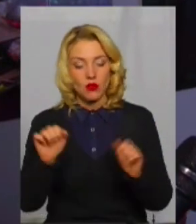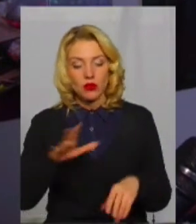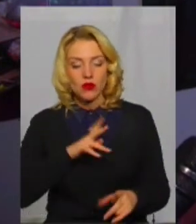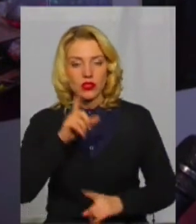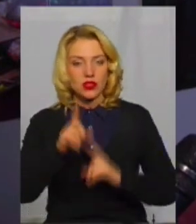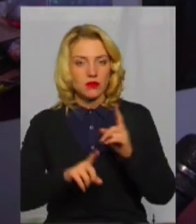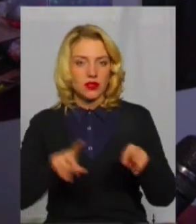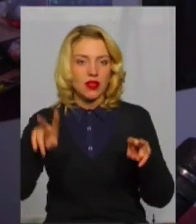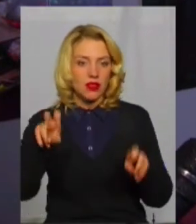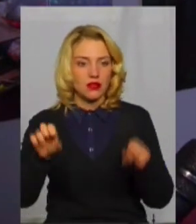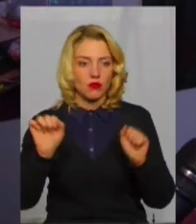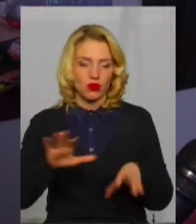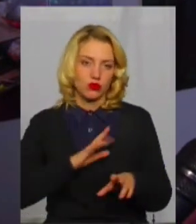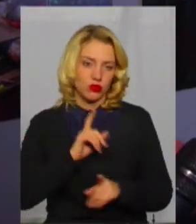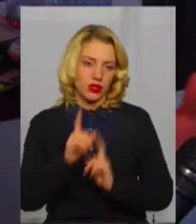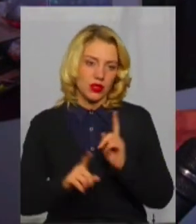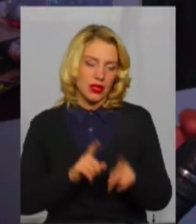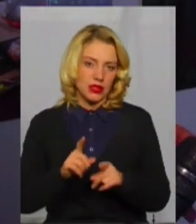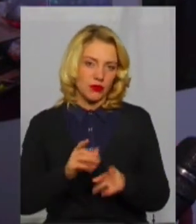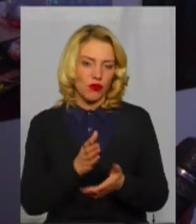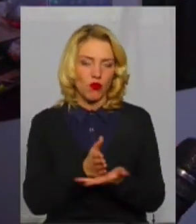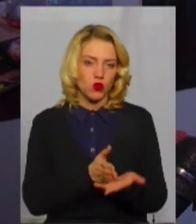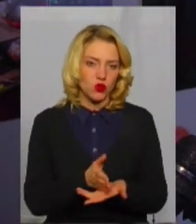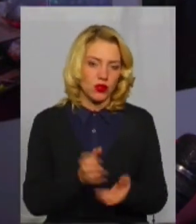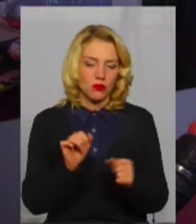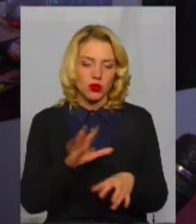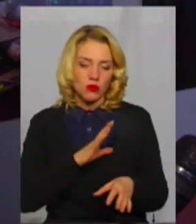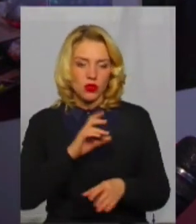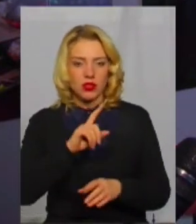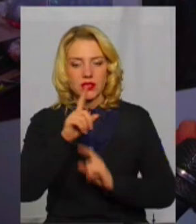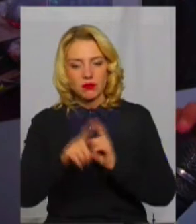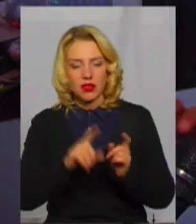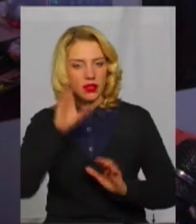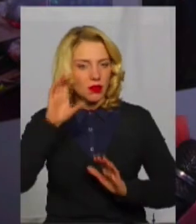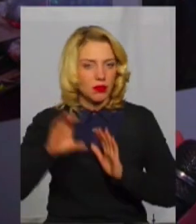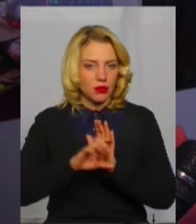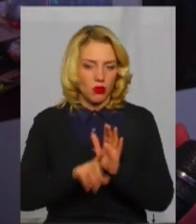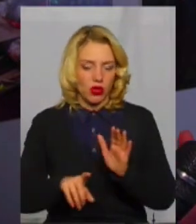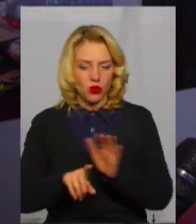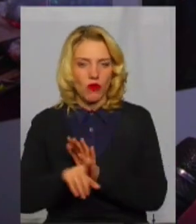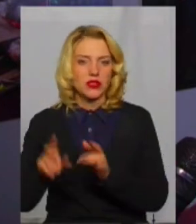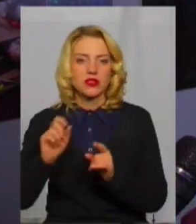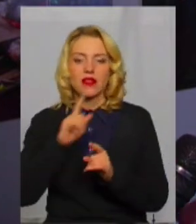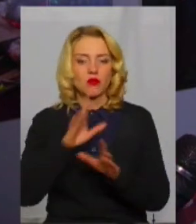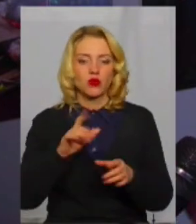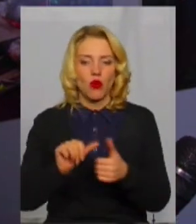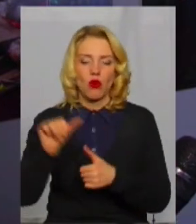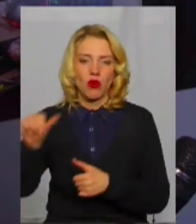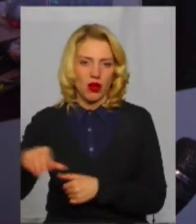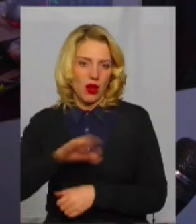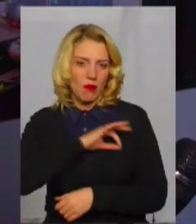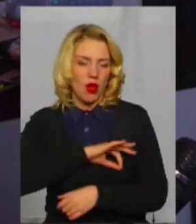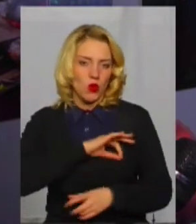може змінитися наповнення функціонал, може змінитися підпорядкованість його, не буде це окремою юридичною особою, а буде